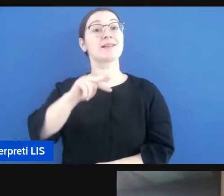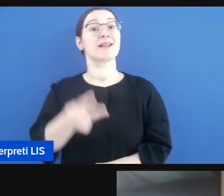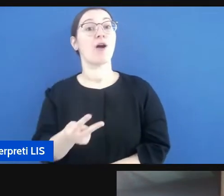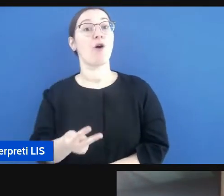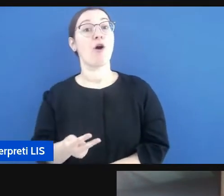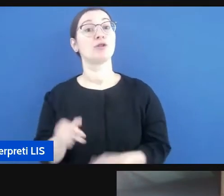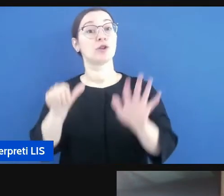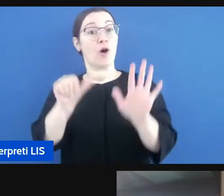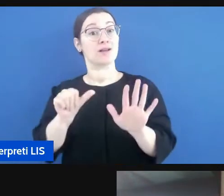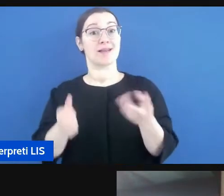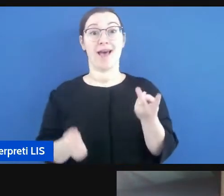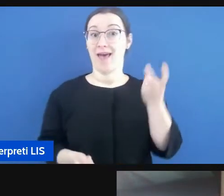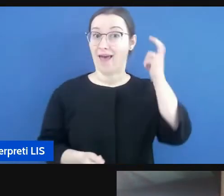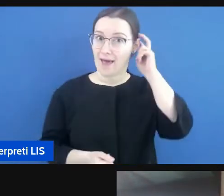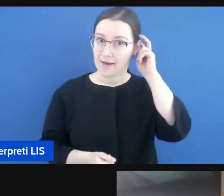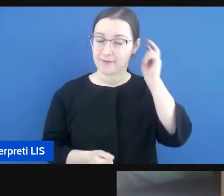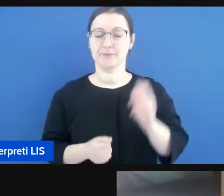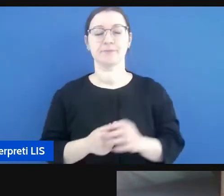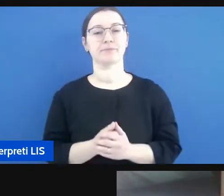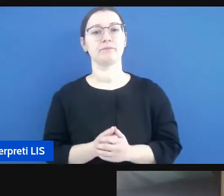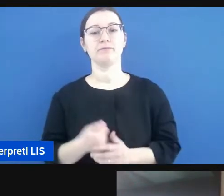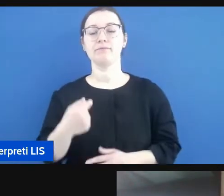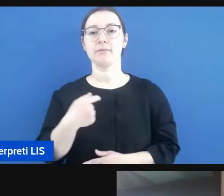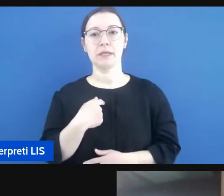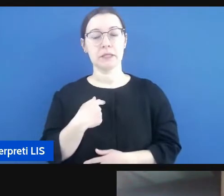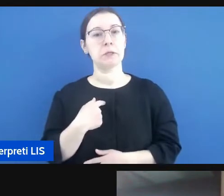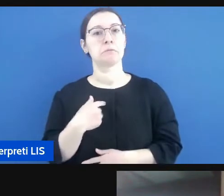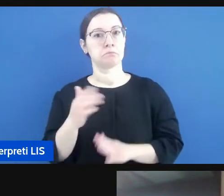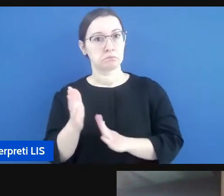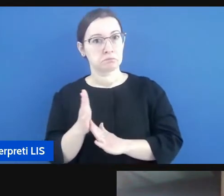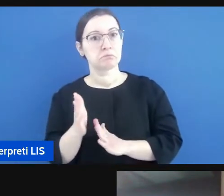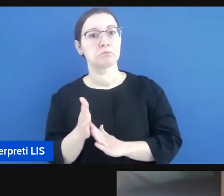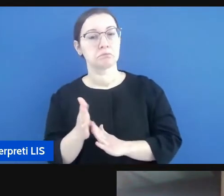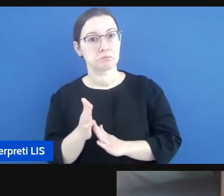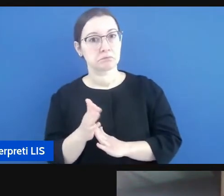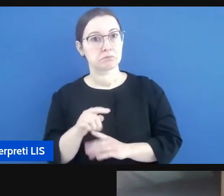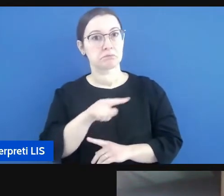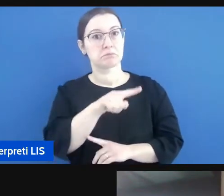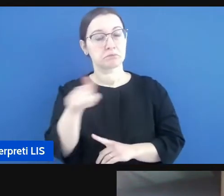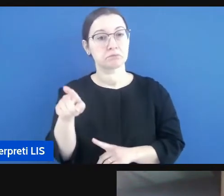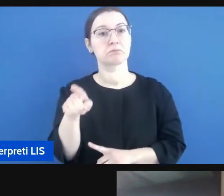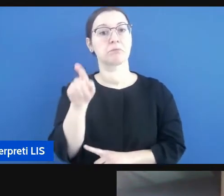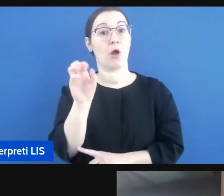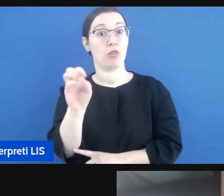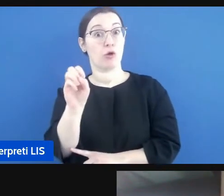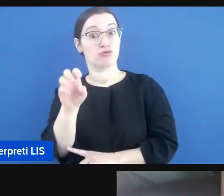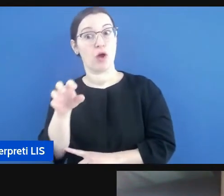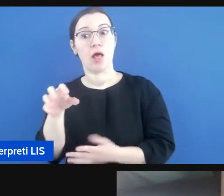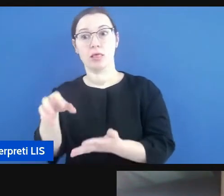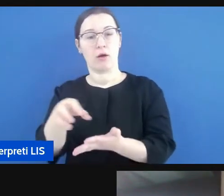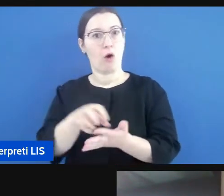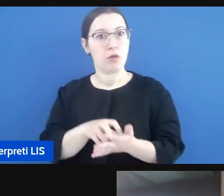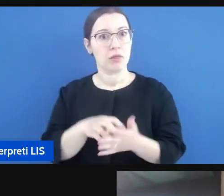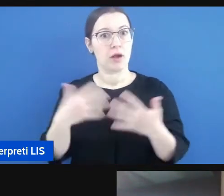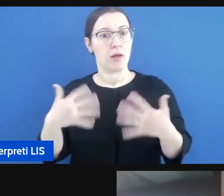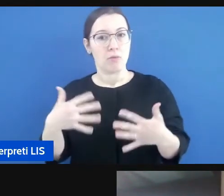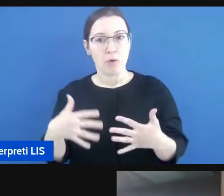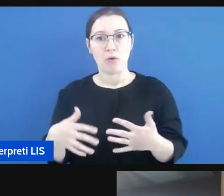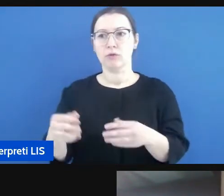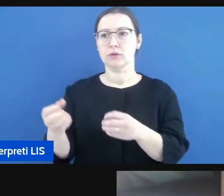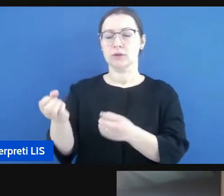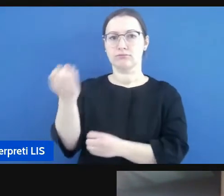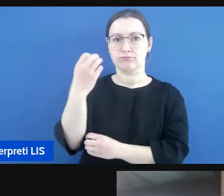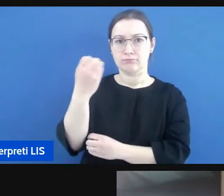ho apprezzato molto il contributo tutti delle docenti sia della scuola audiofonetica che delle docenti di Ca'